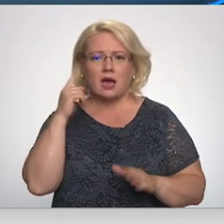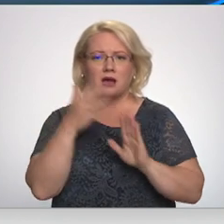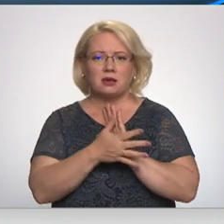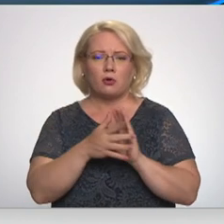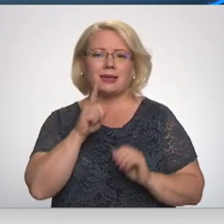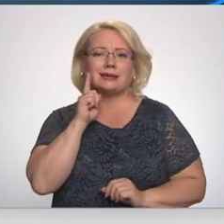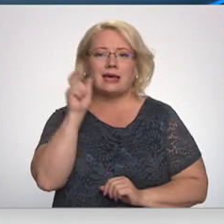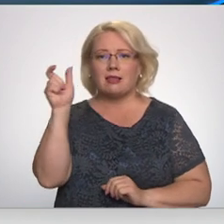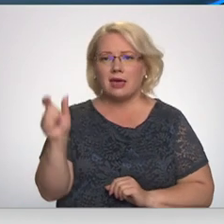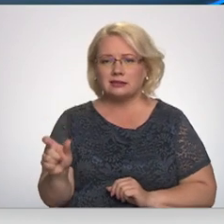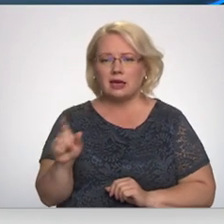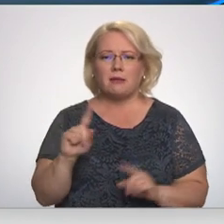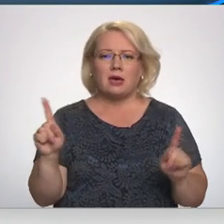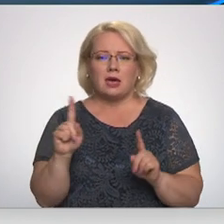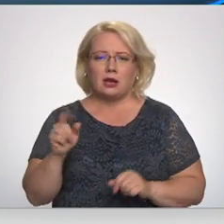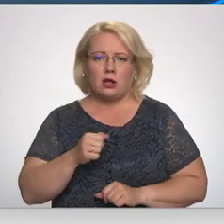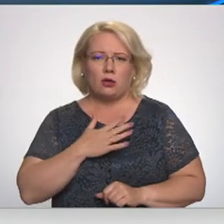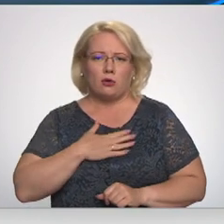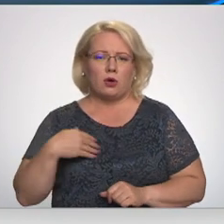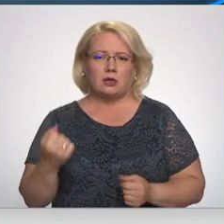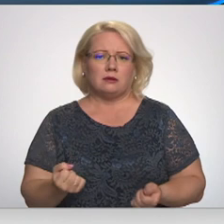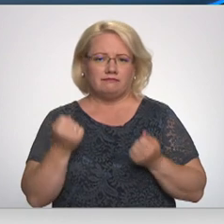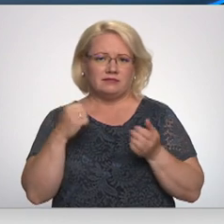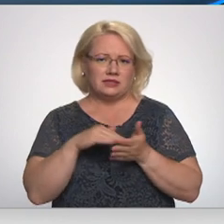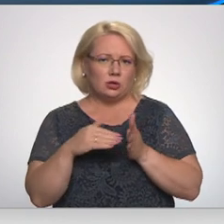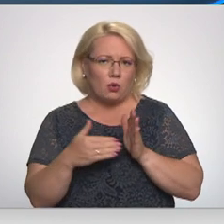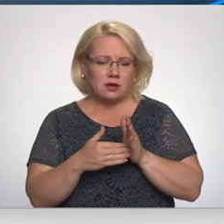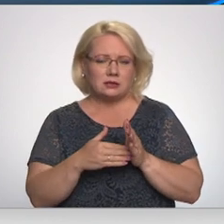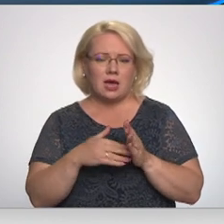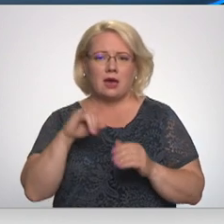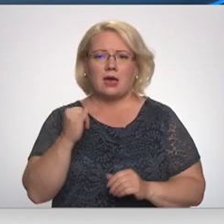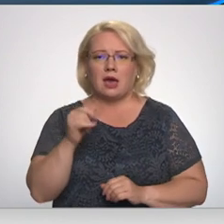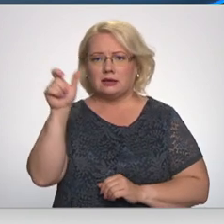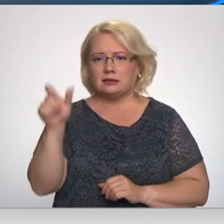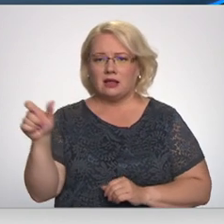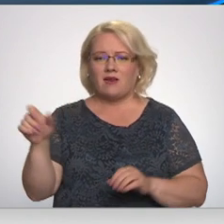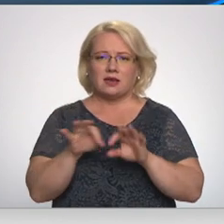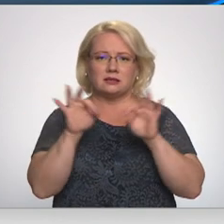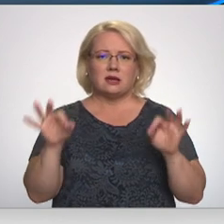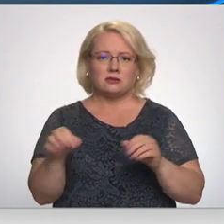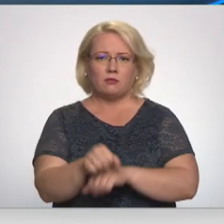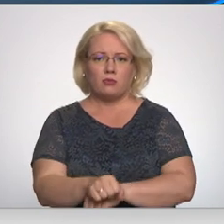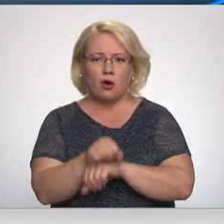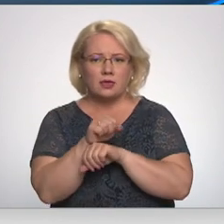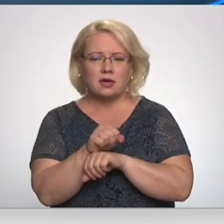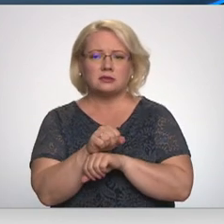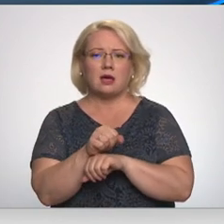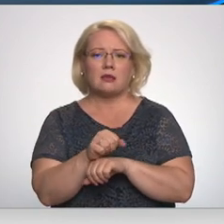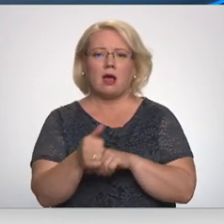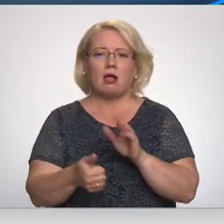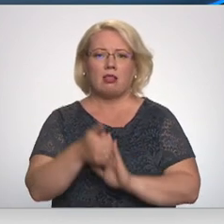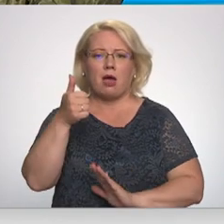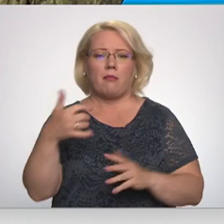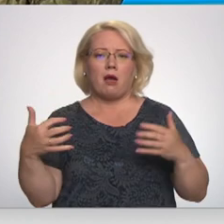ir ļoti tāda grūtā situācija, ja cilvēki sāks protestēt kā tā, labāk karu